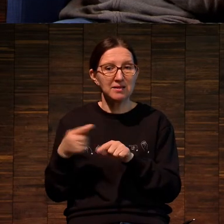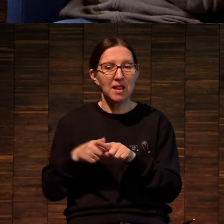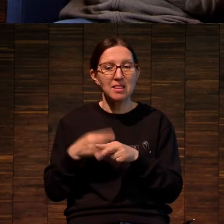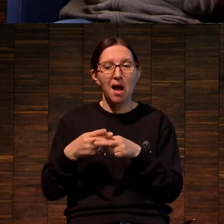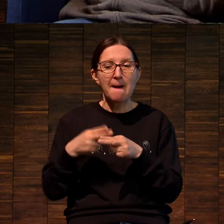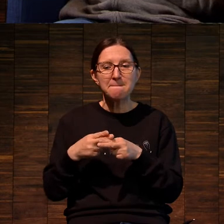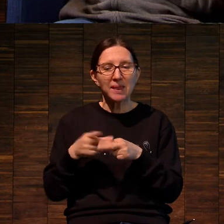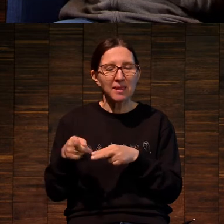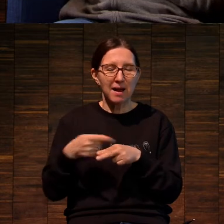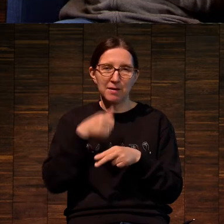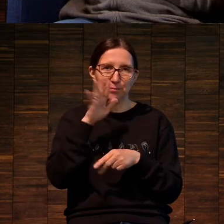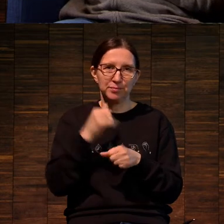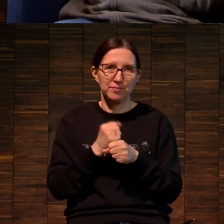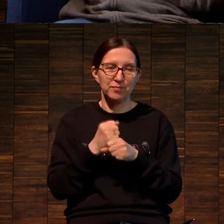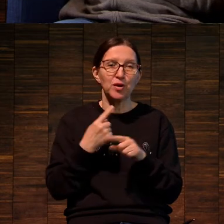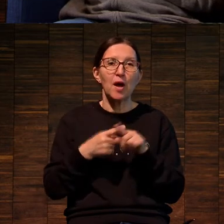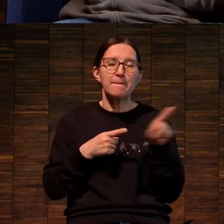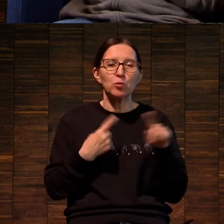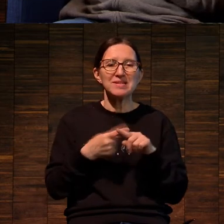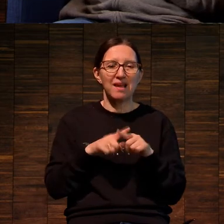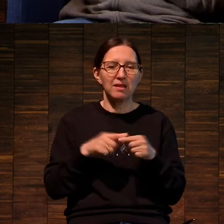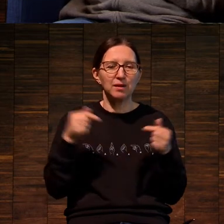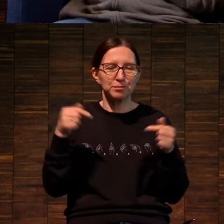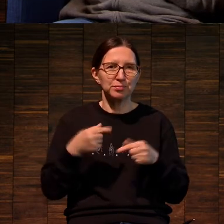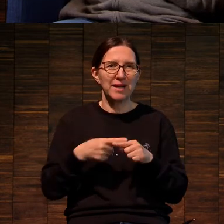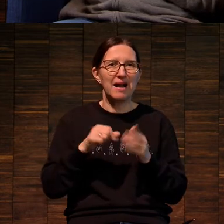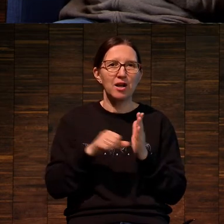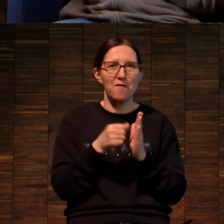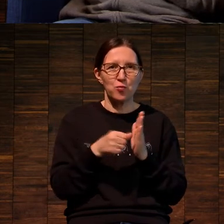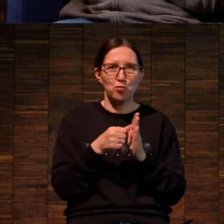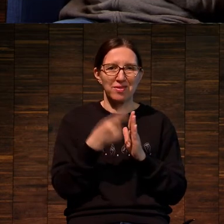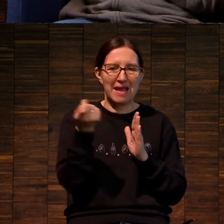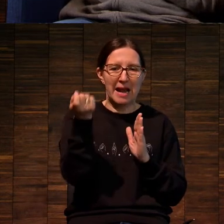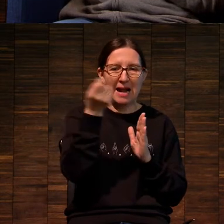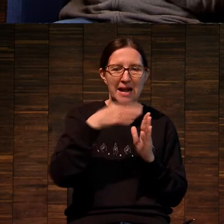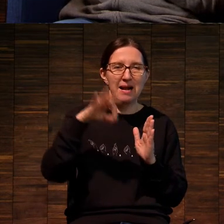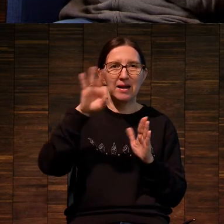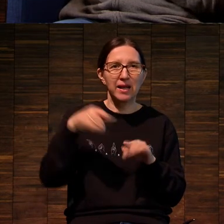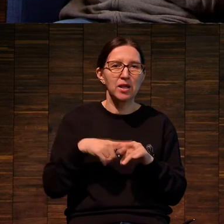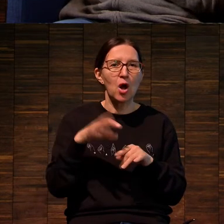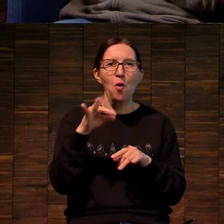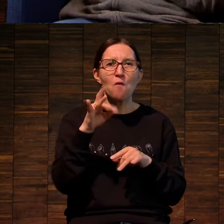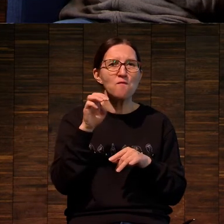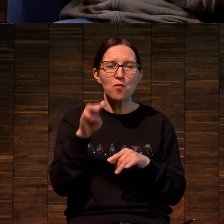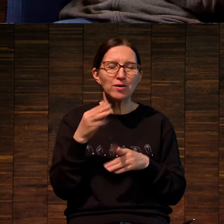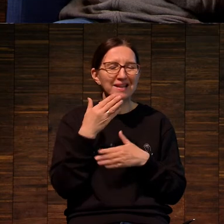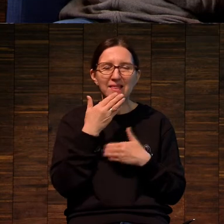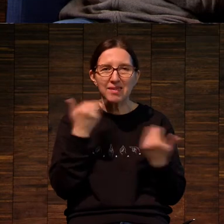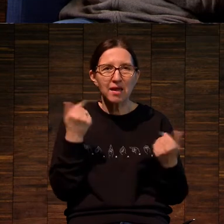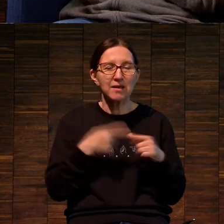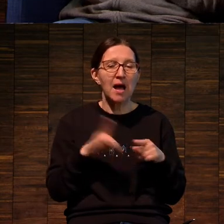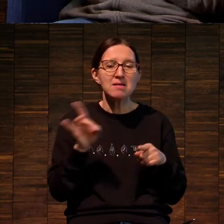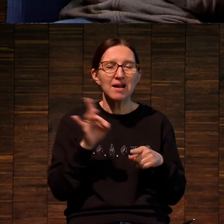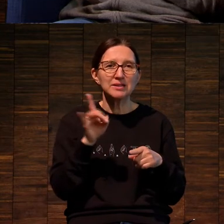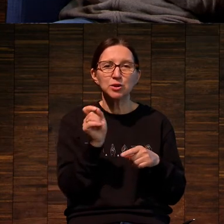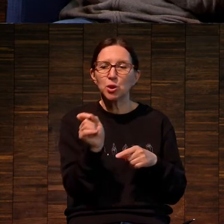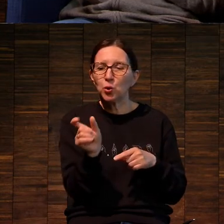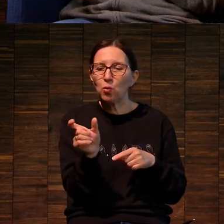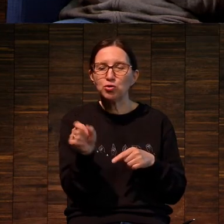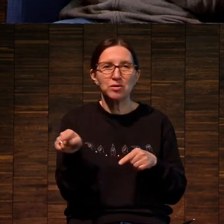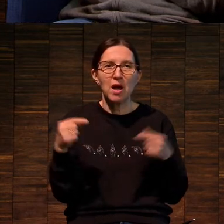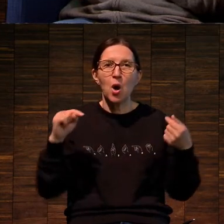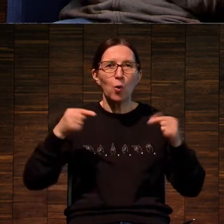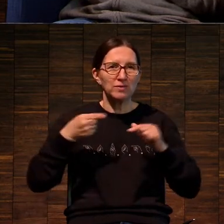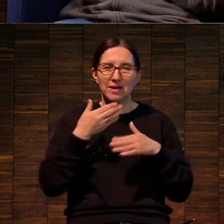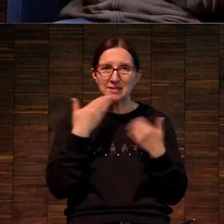куске металла. Плюс это гравюрные линии. У афортной линии нет разницы в толщине, нет контраста.